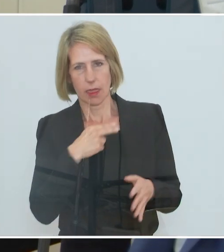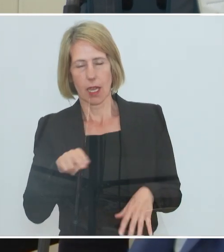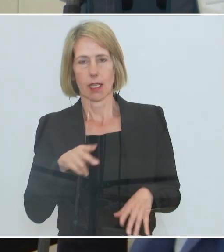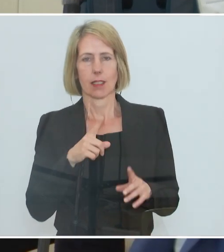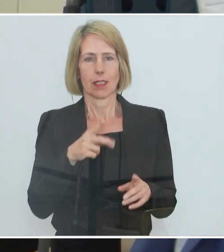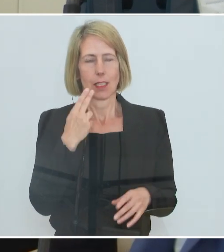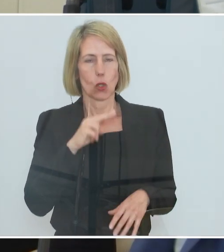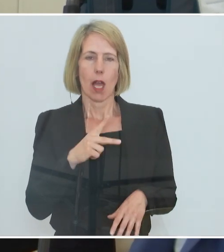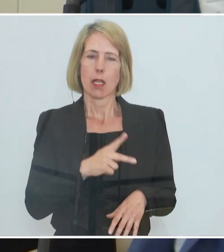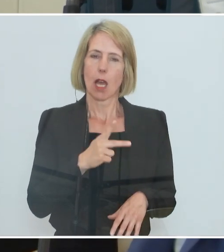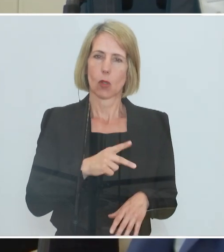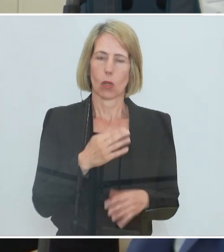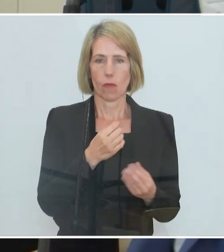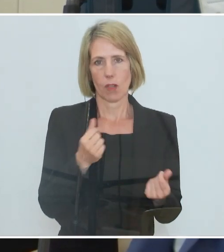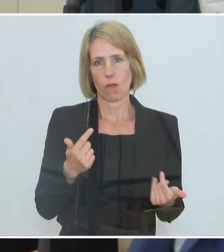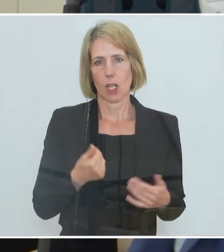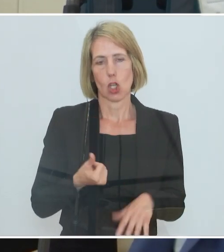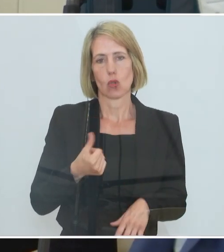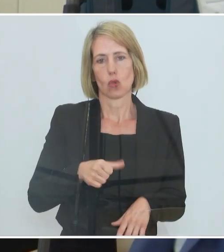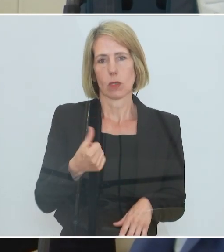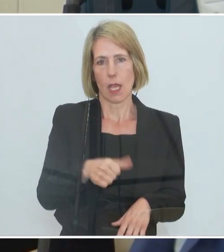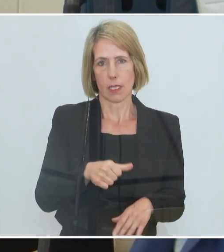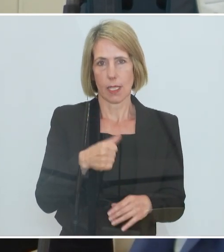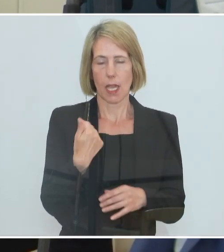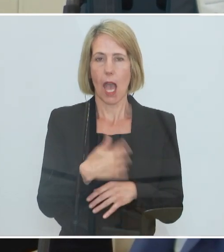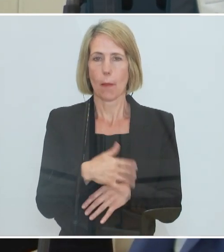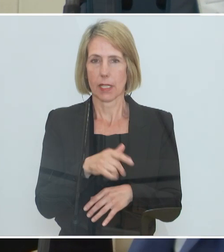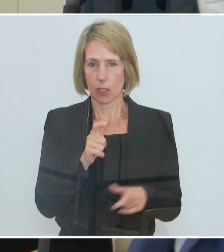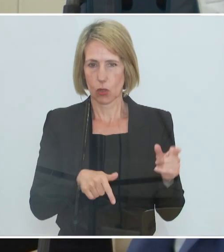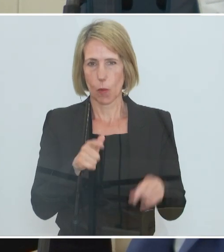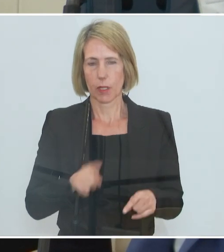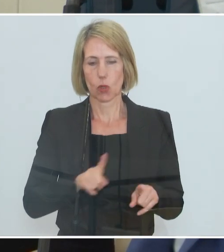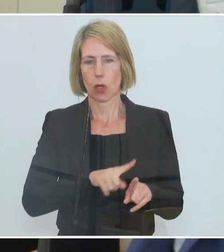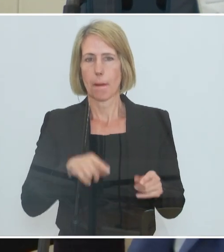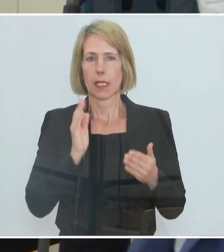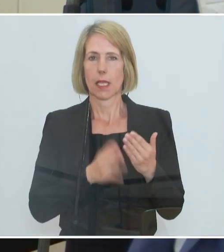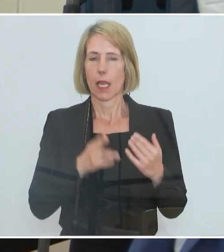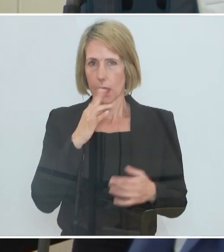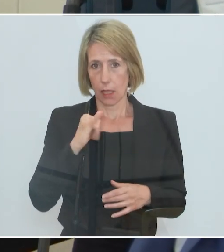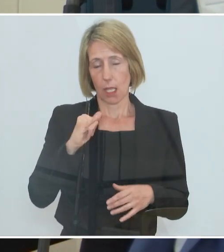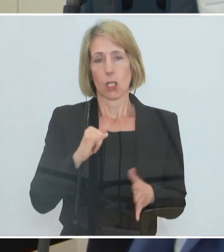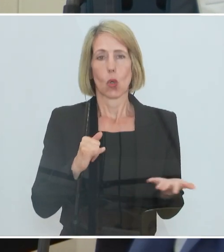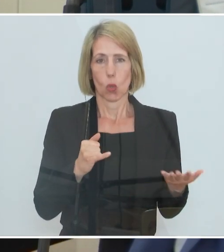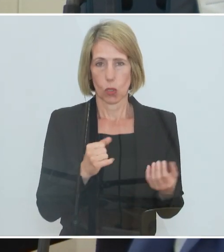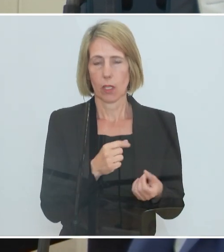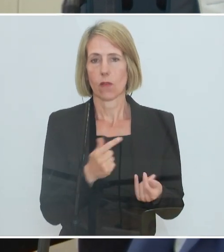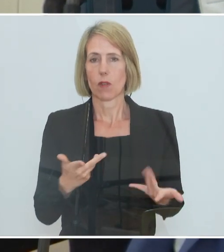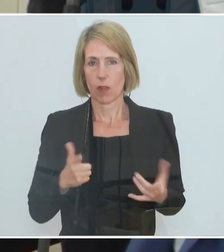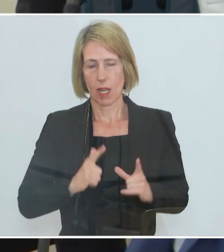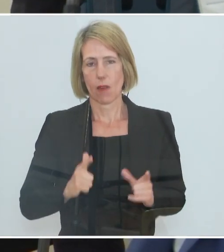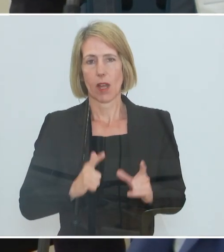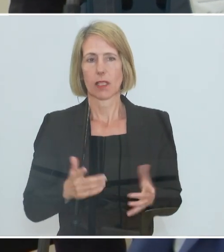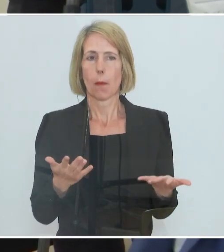weiß man schon, wie viel zusätzliche Arbeitslose man mit Ende Juni rechnet? Weil einige Menschen werden ja dann aus der Kurzarbeit quasi fallen und